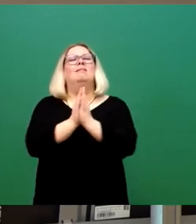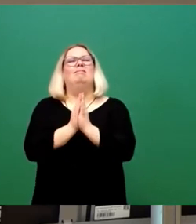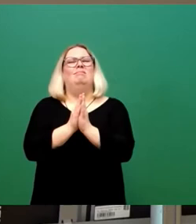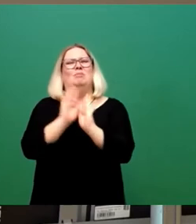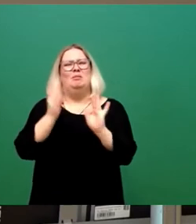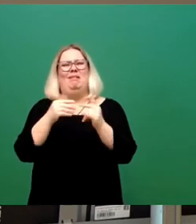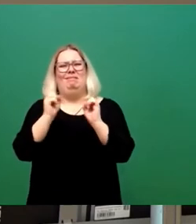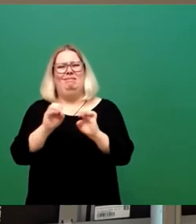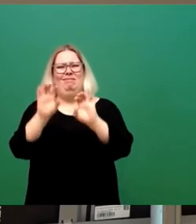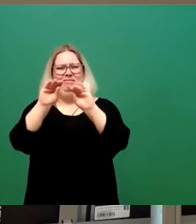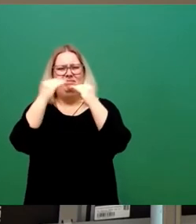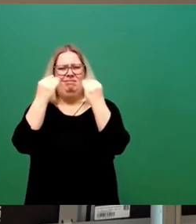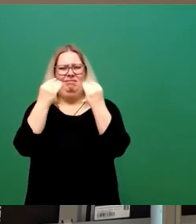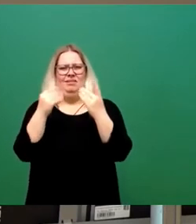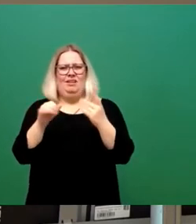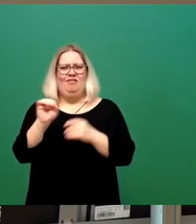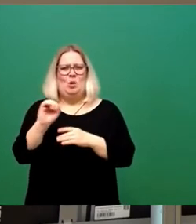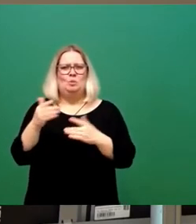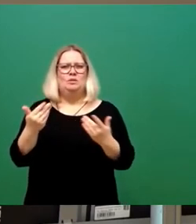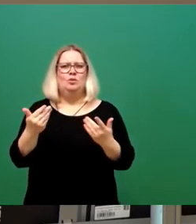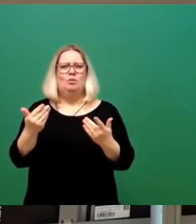dann erläutern, was, ne, cool.